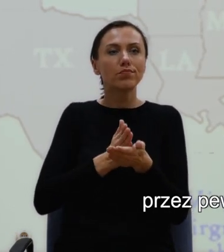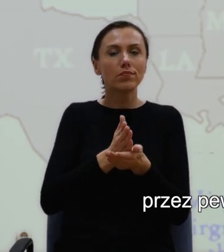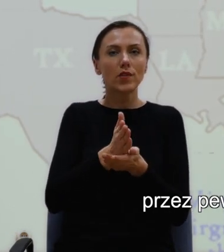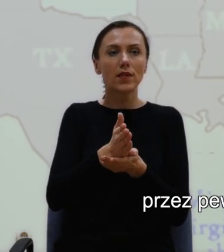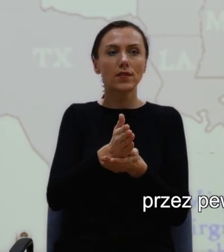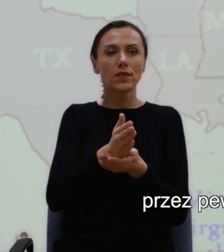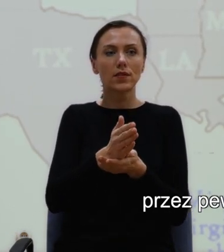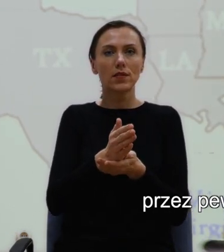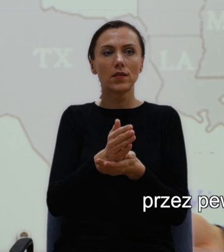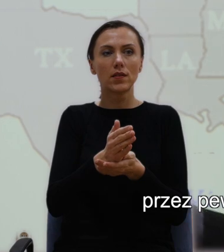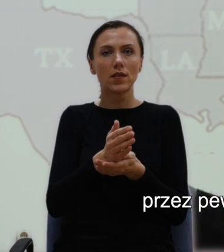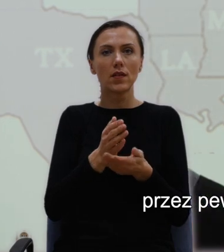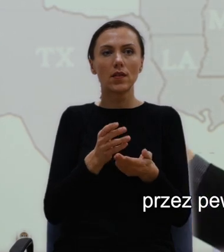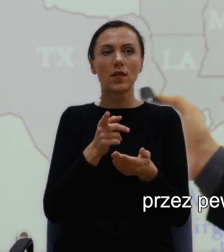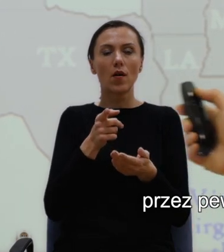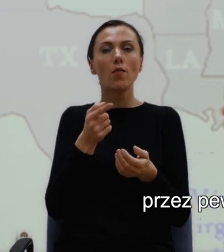między